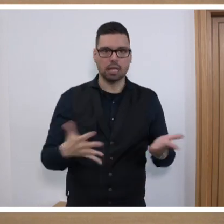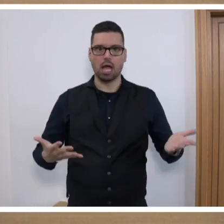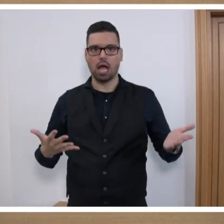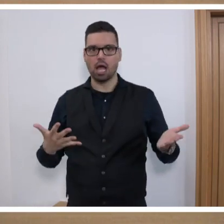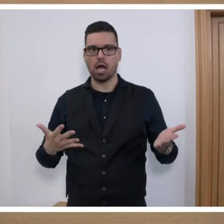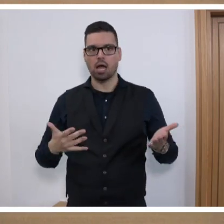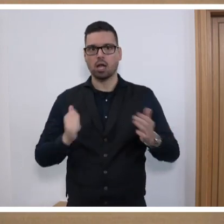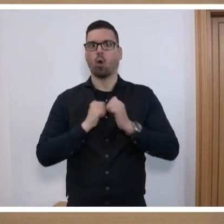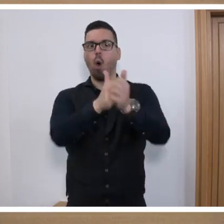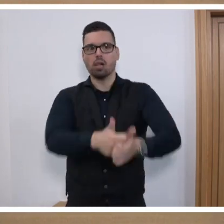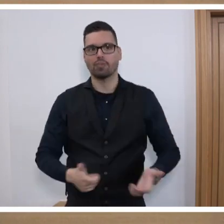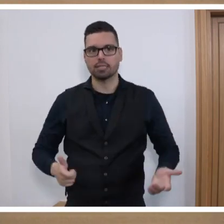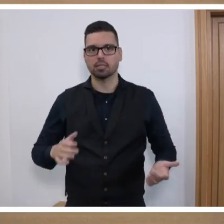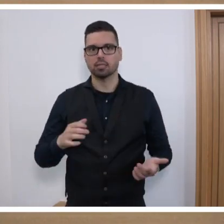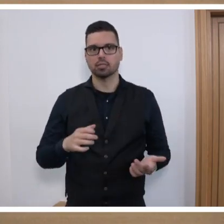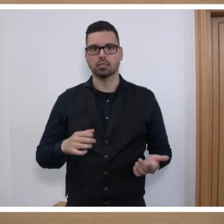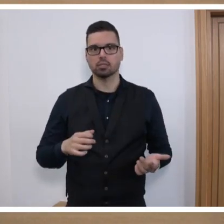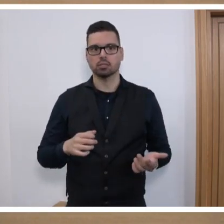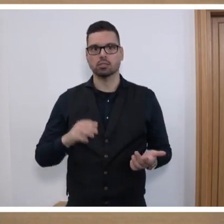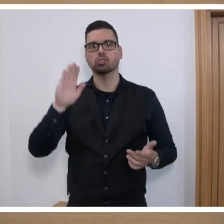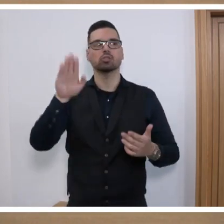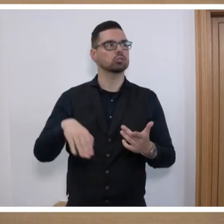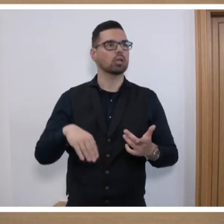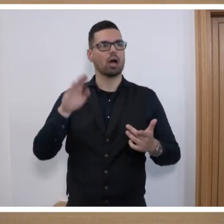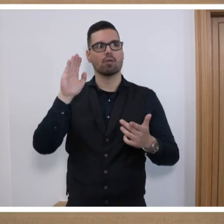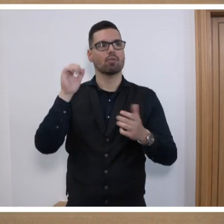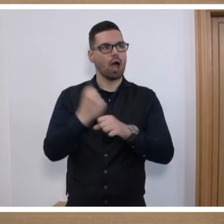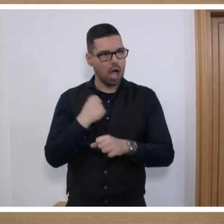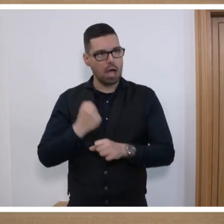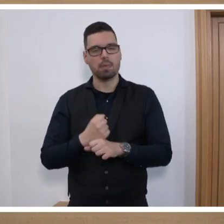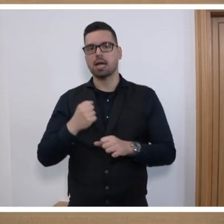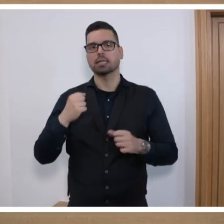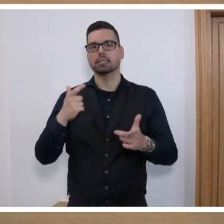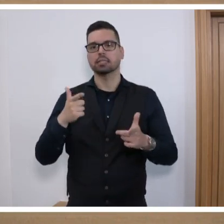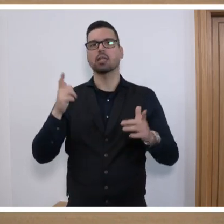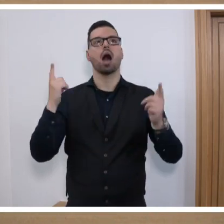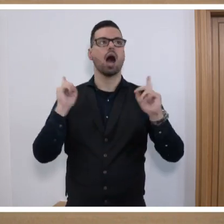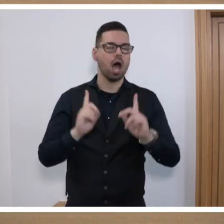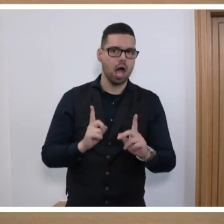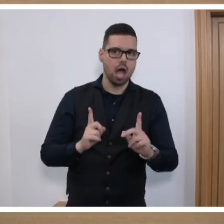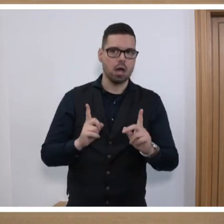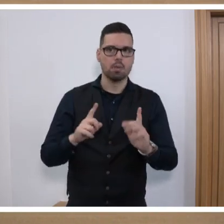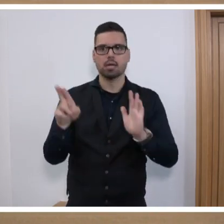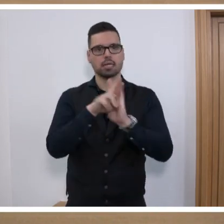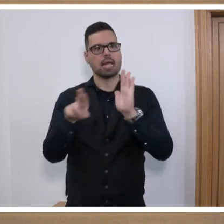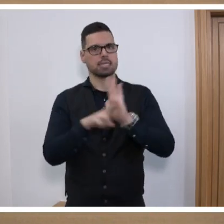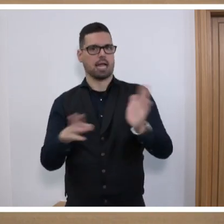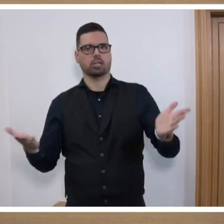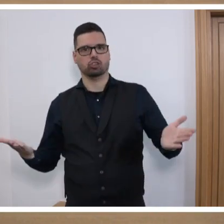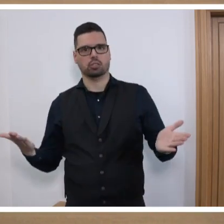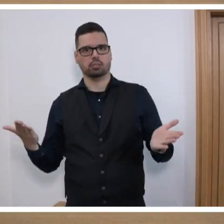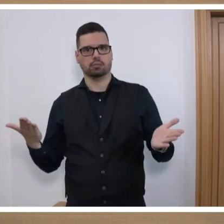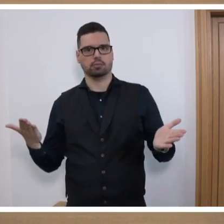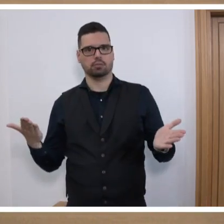konnte nicht sagen, so, ihr dürft, wenn ihr drauf ankommt, dürft ihr arbeiten, aber ihr habt keine Rechte. Und,